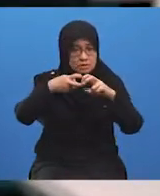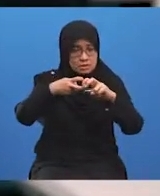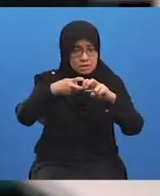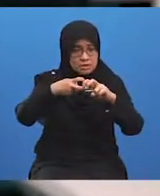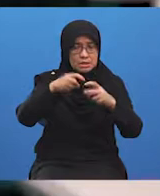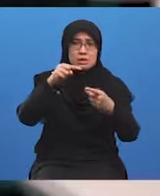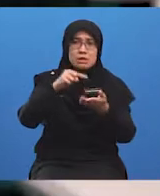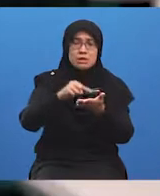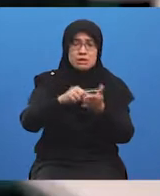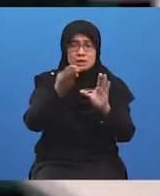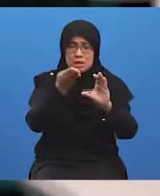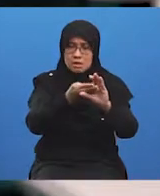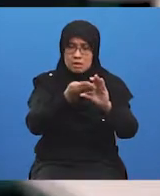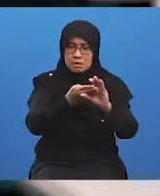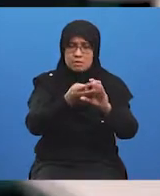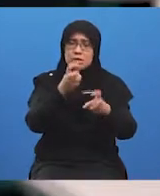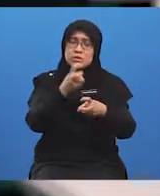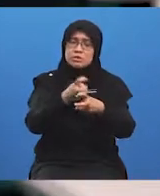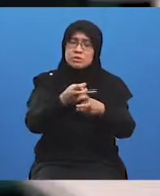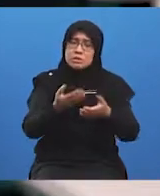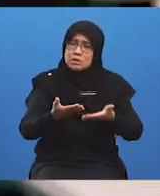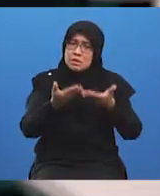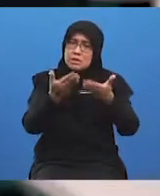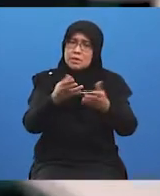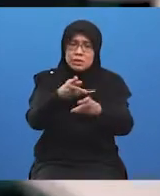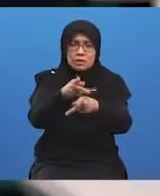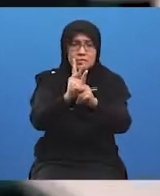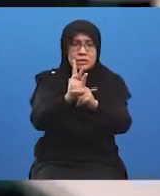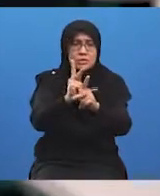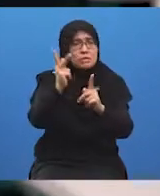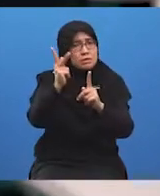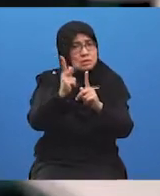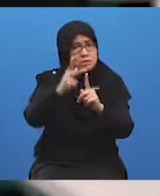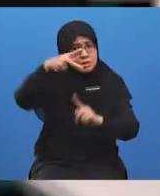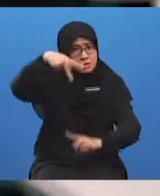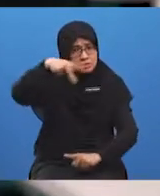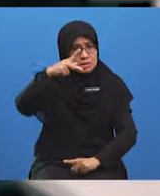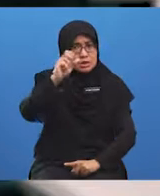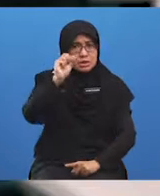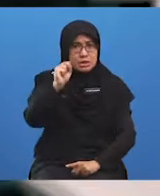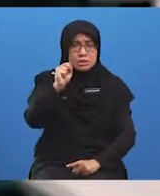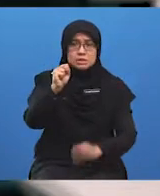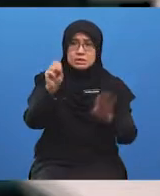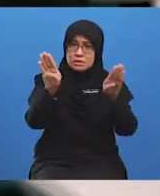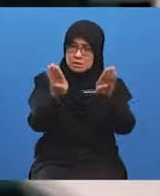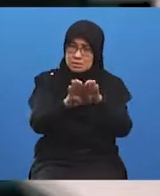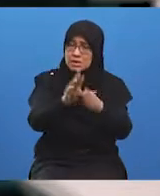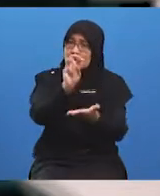pihak bank dan institusi kewangan meluluskan pinjaman untuk modal perniagaan PKS.